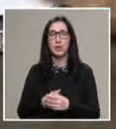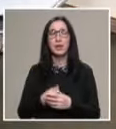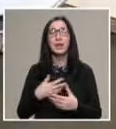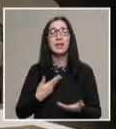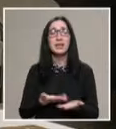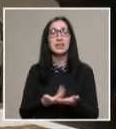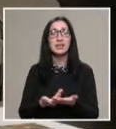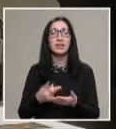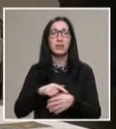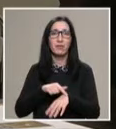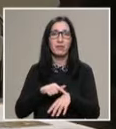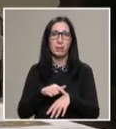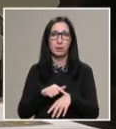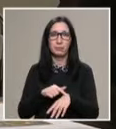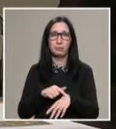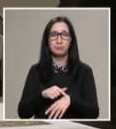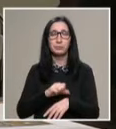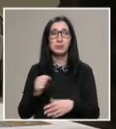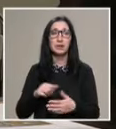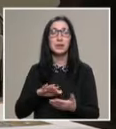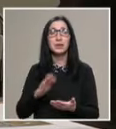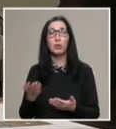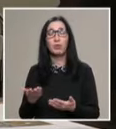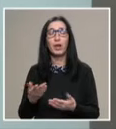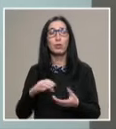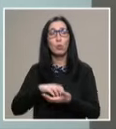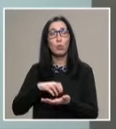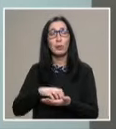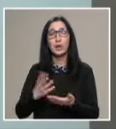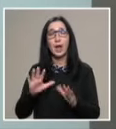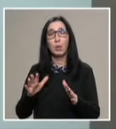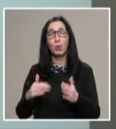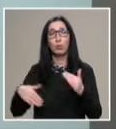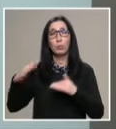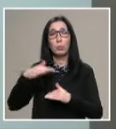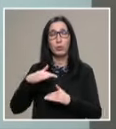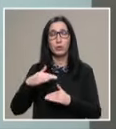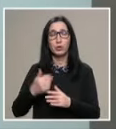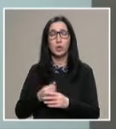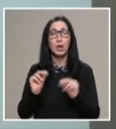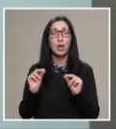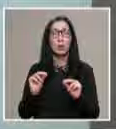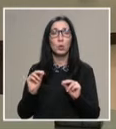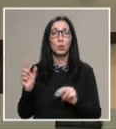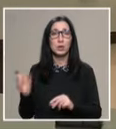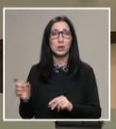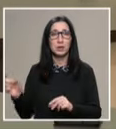изискват време. И съответно, ако групата е от повече курсисти,